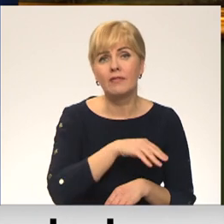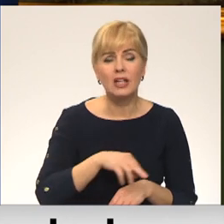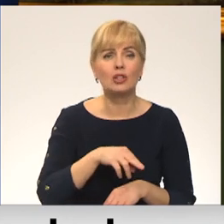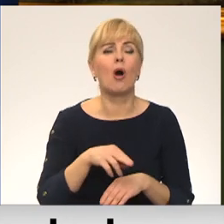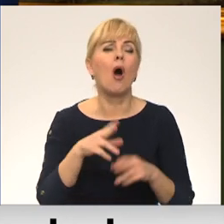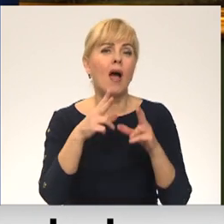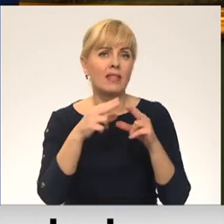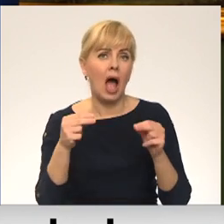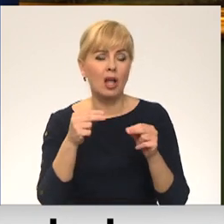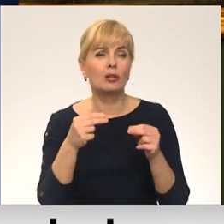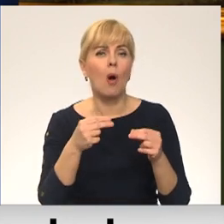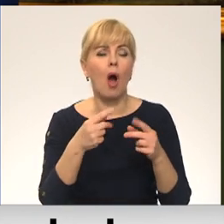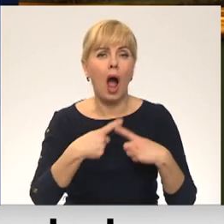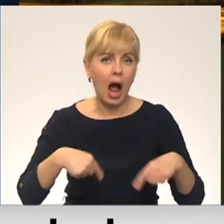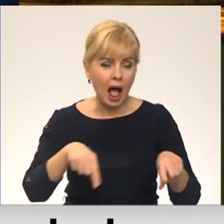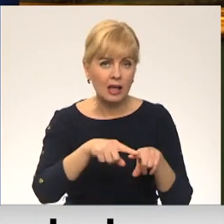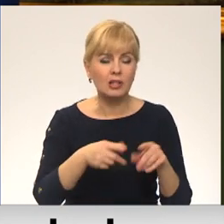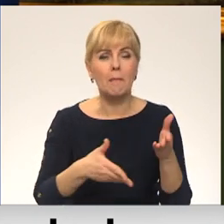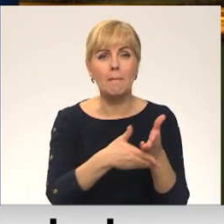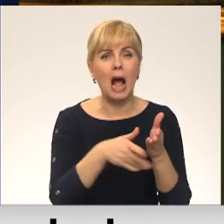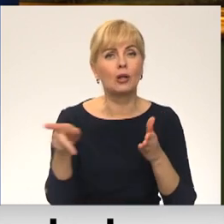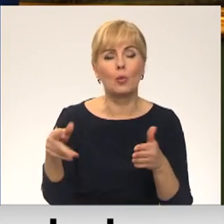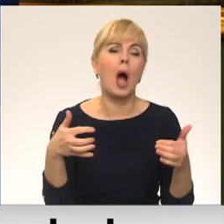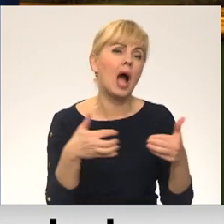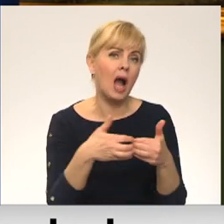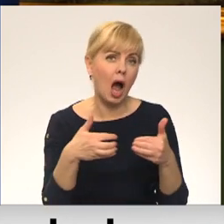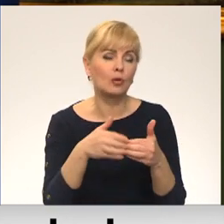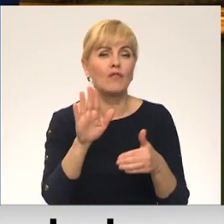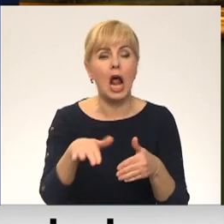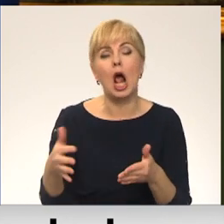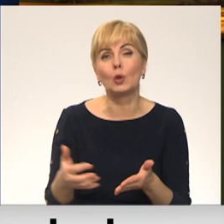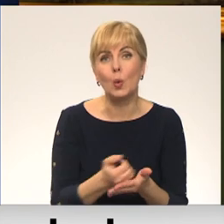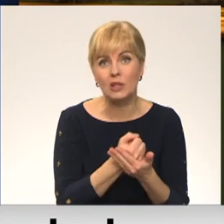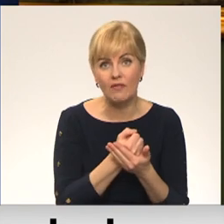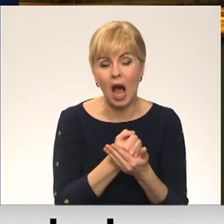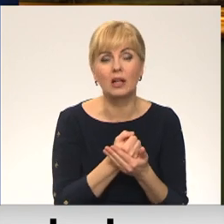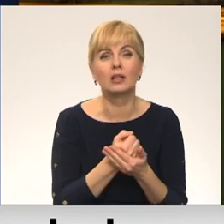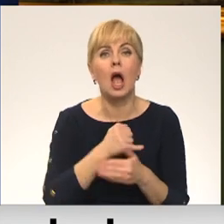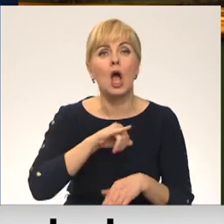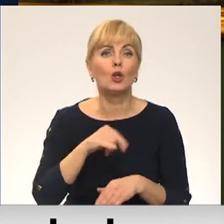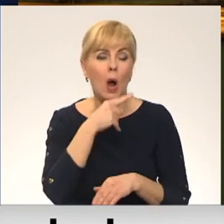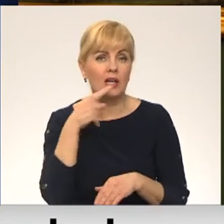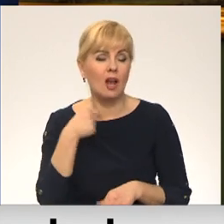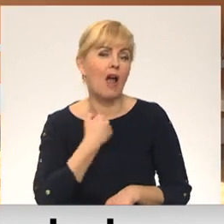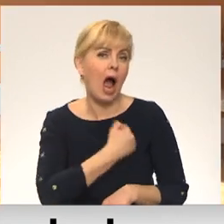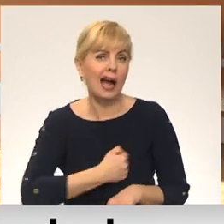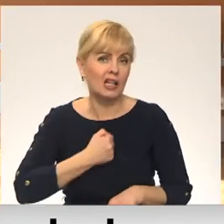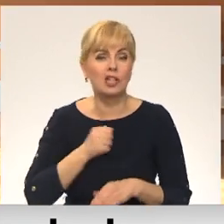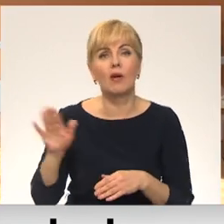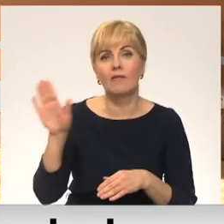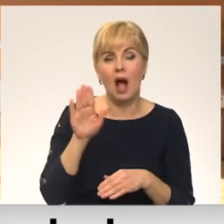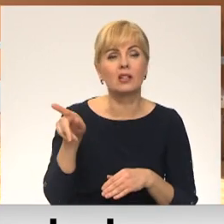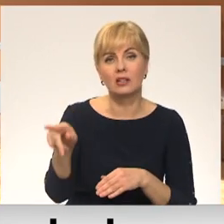aliansē, palīdzam, lai viņi šo karu varētu uzvarēt. Jo Krievī kā agresoru valsts ir